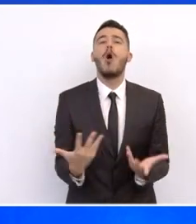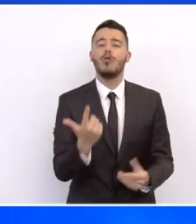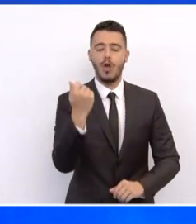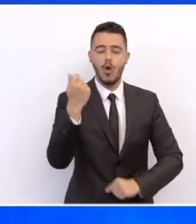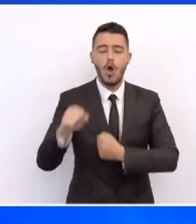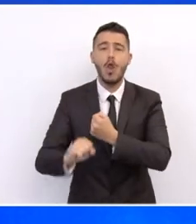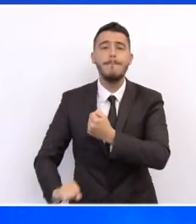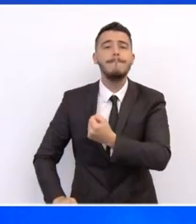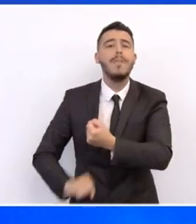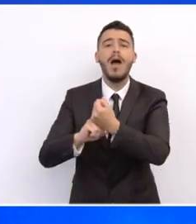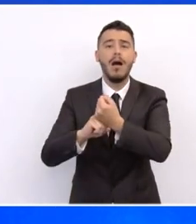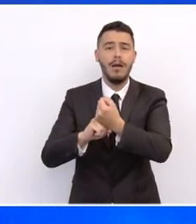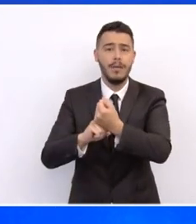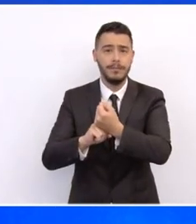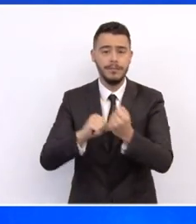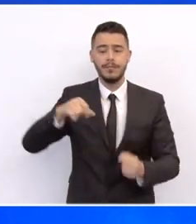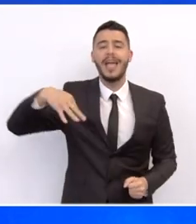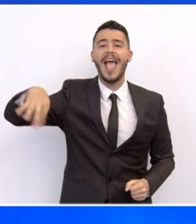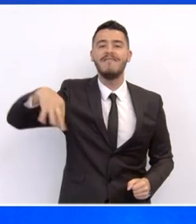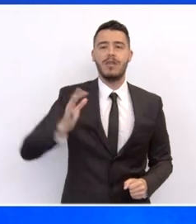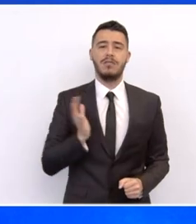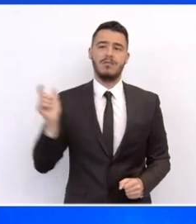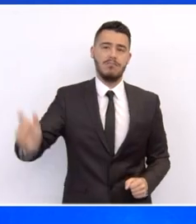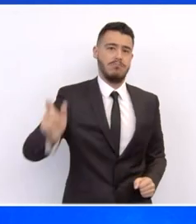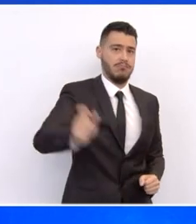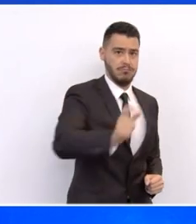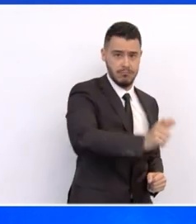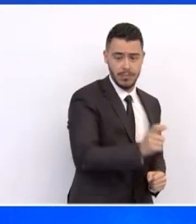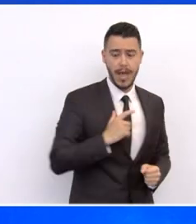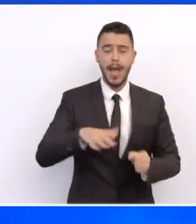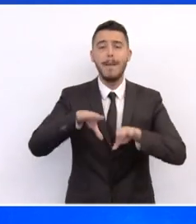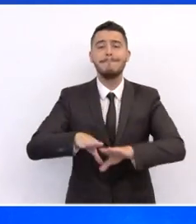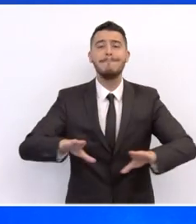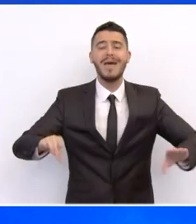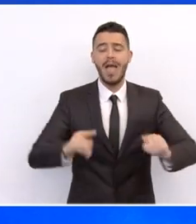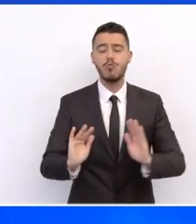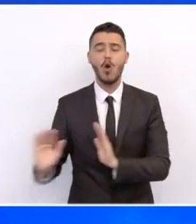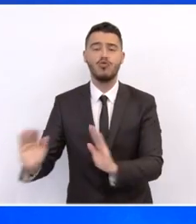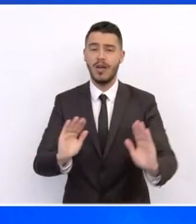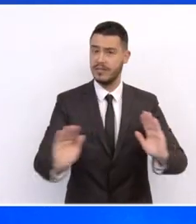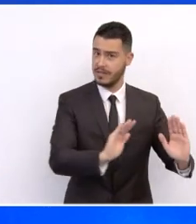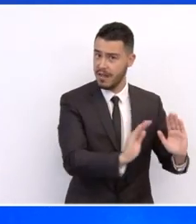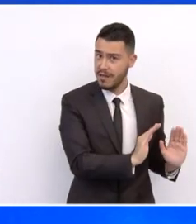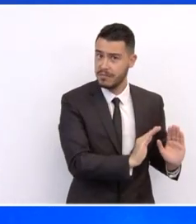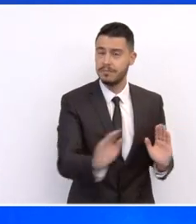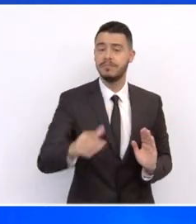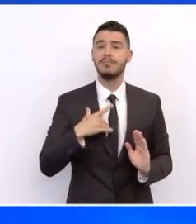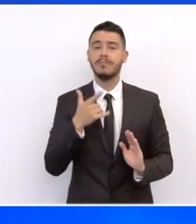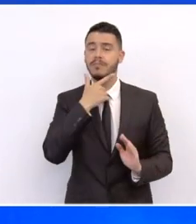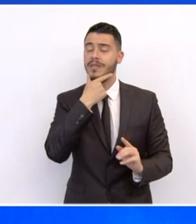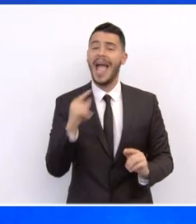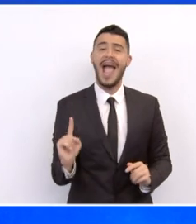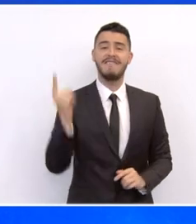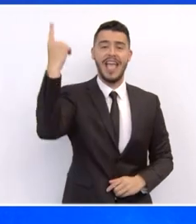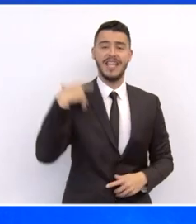κοινωνικής ένταξης ευάλωτων ομάδων, ενίσχυσης της παιδικής προστασίας, πρόθεσης των ίσων ευκαιριών και